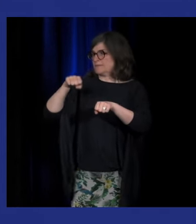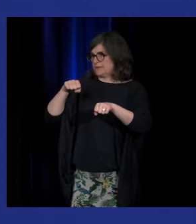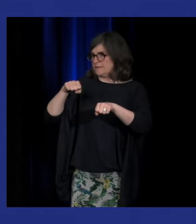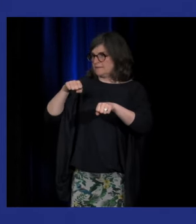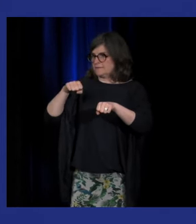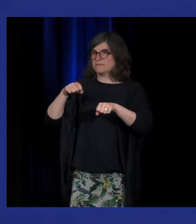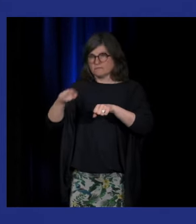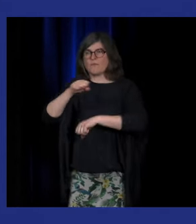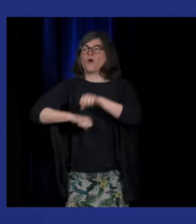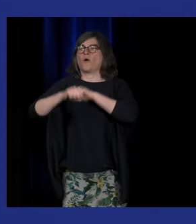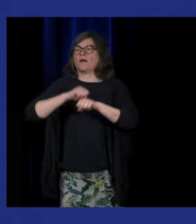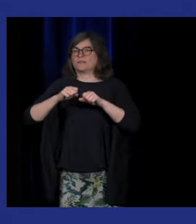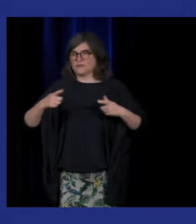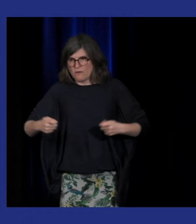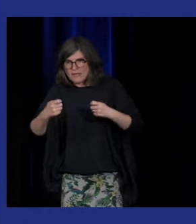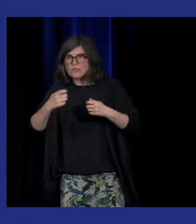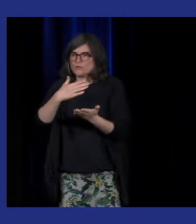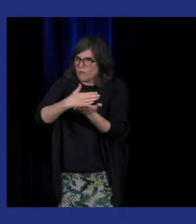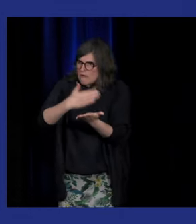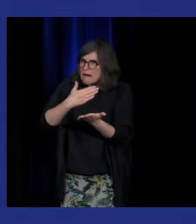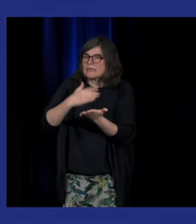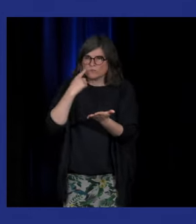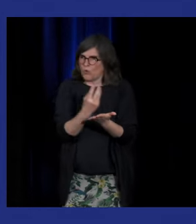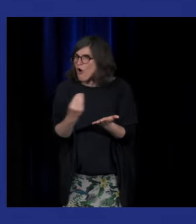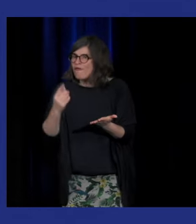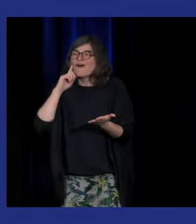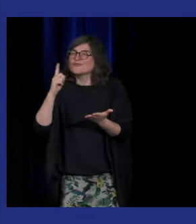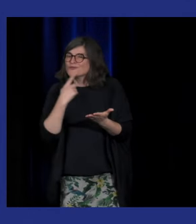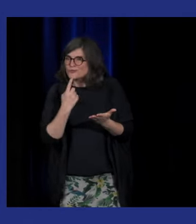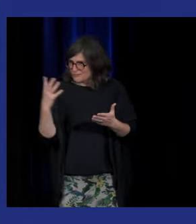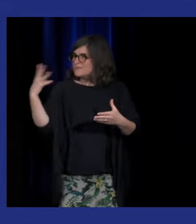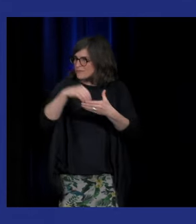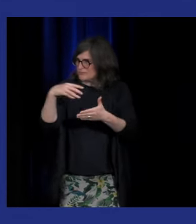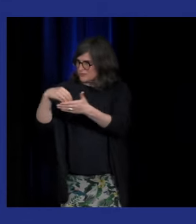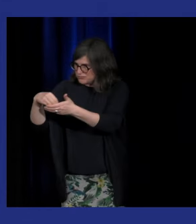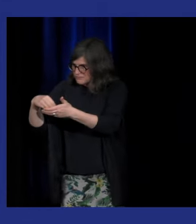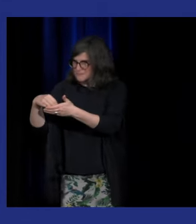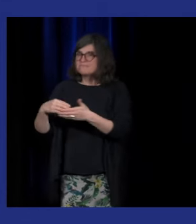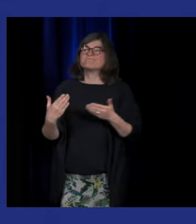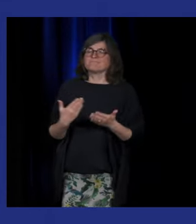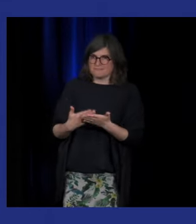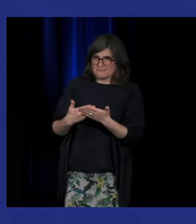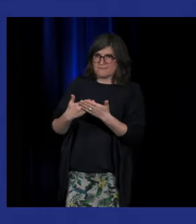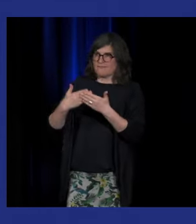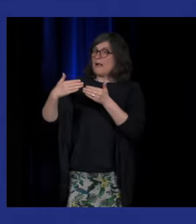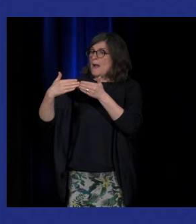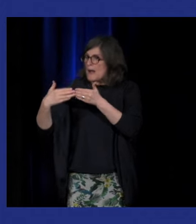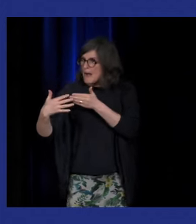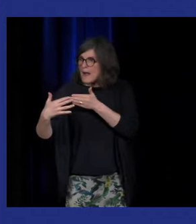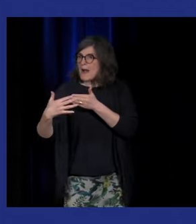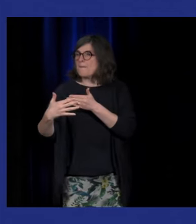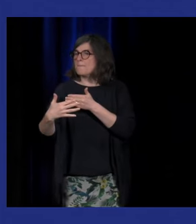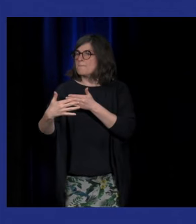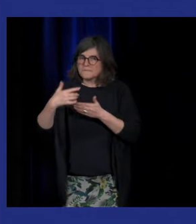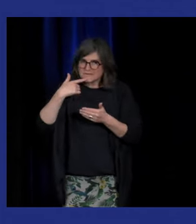organise des classes en langue des signes pour les enfants sourds. Et à partir de ces moments, les enfants